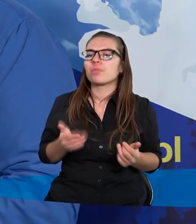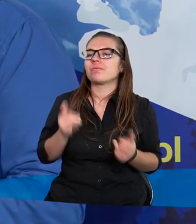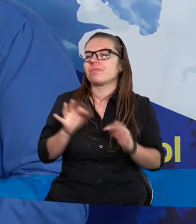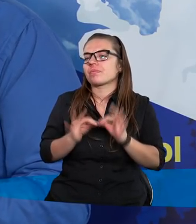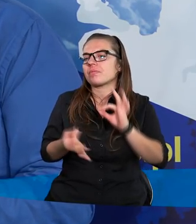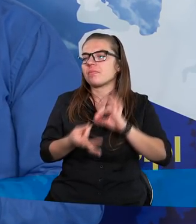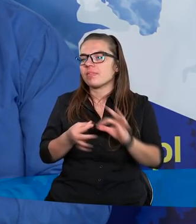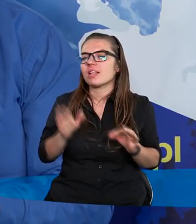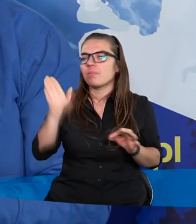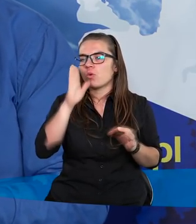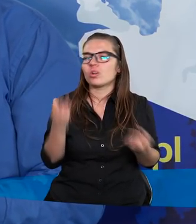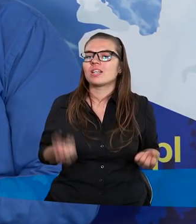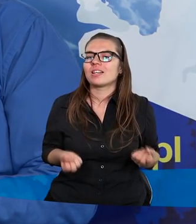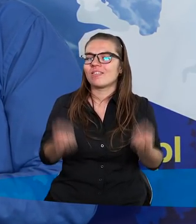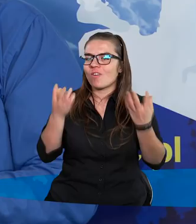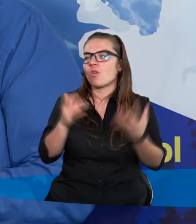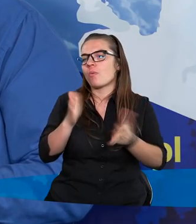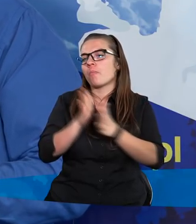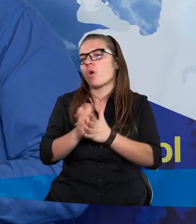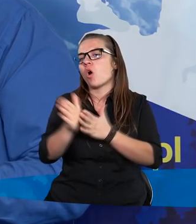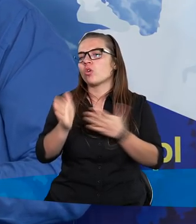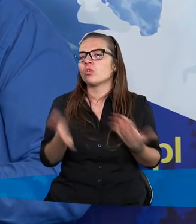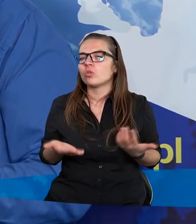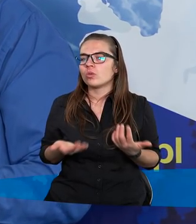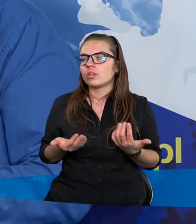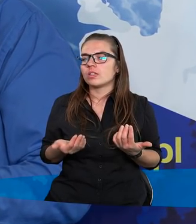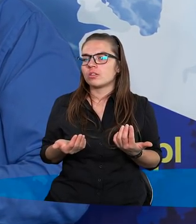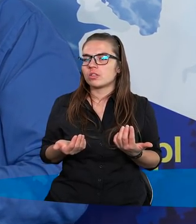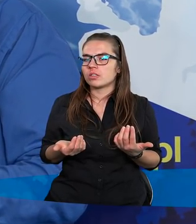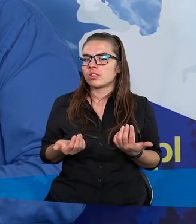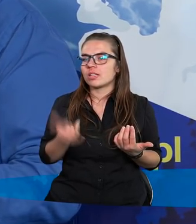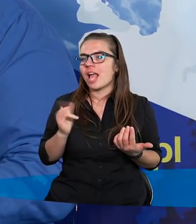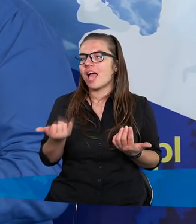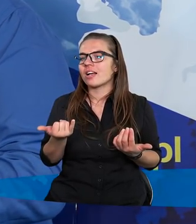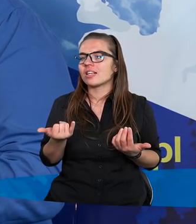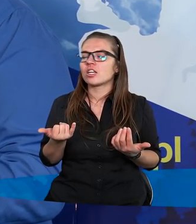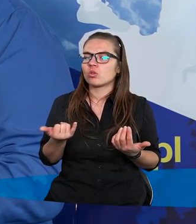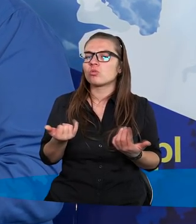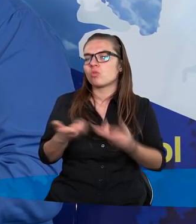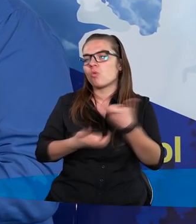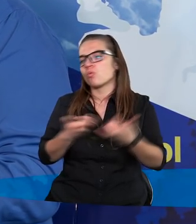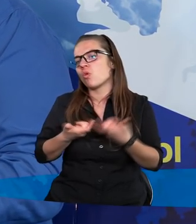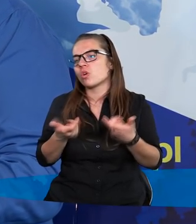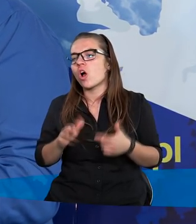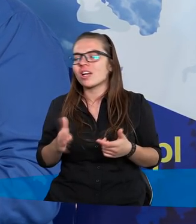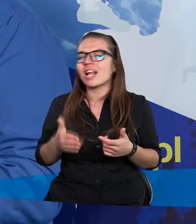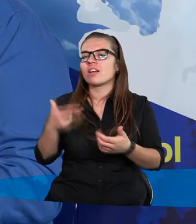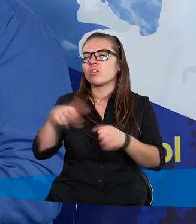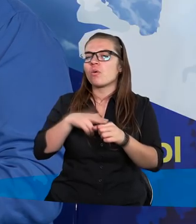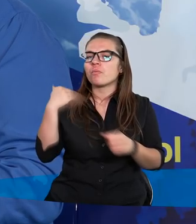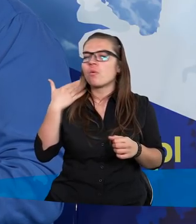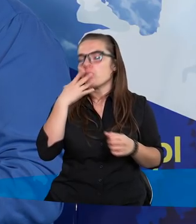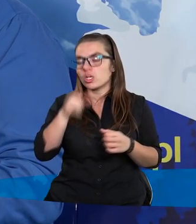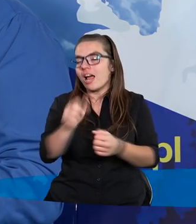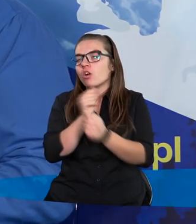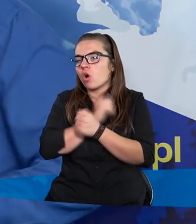Gdyby Pan Bóg stworzył po prostu jakieś urządzenia, które by mówiły,